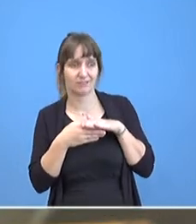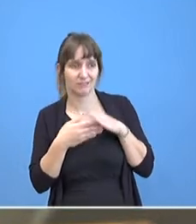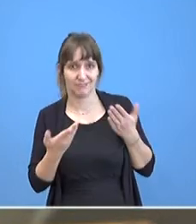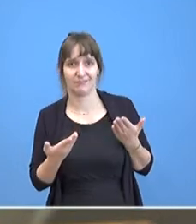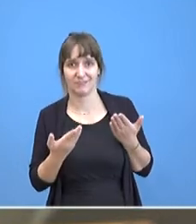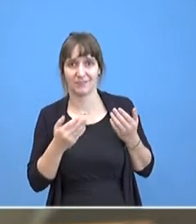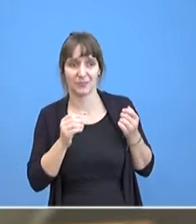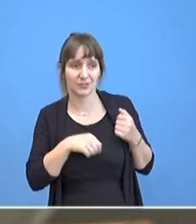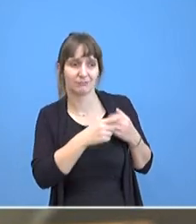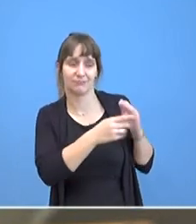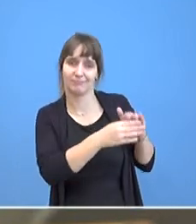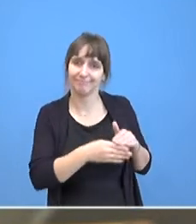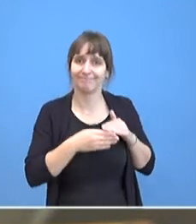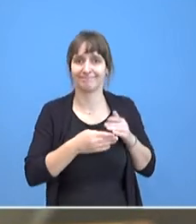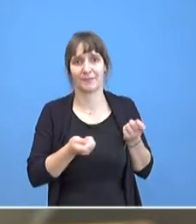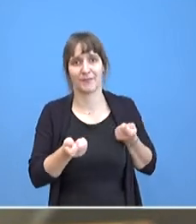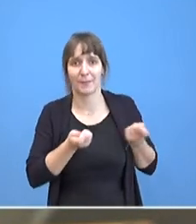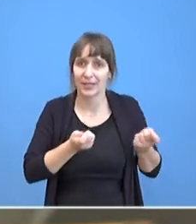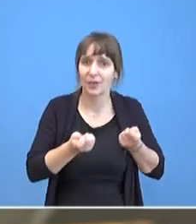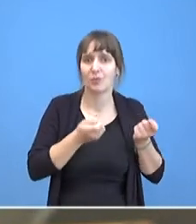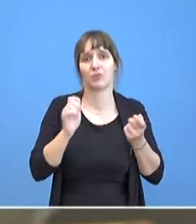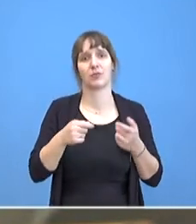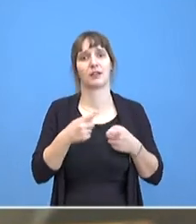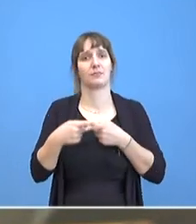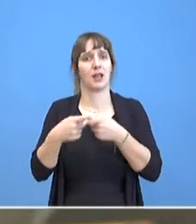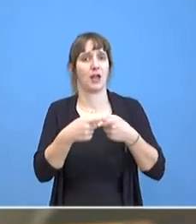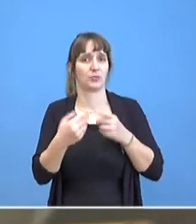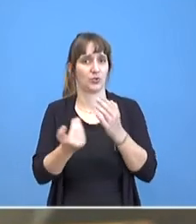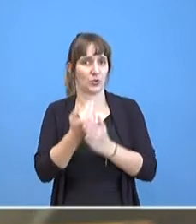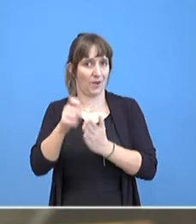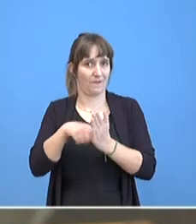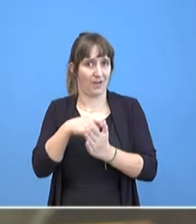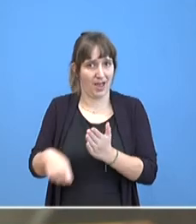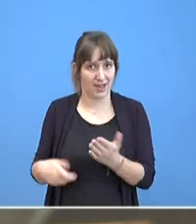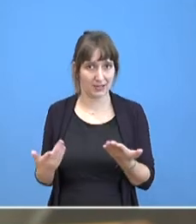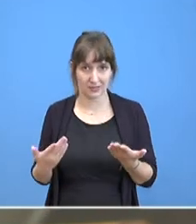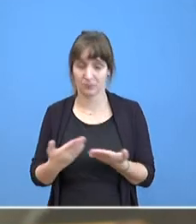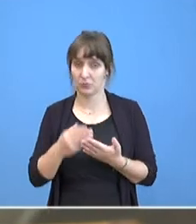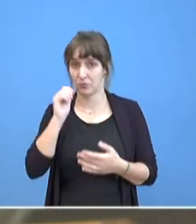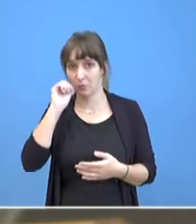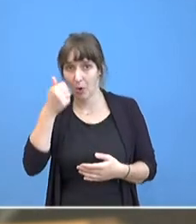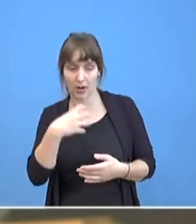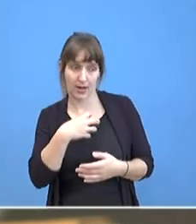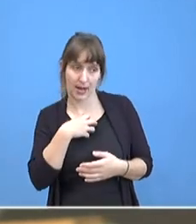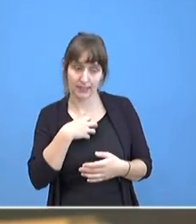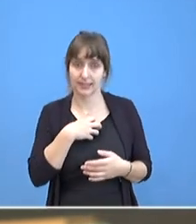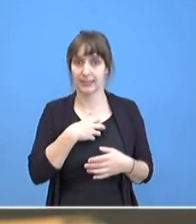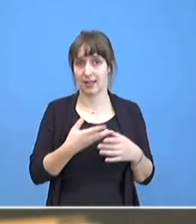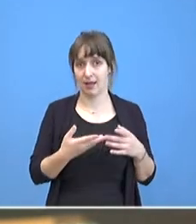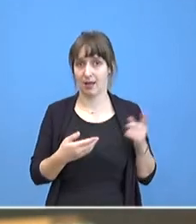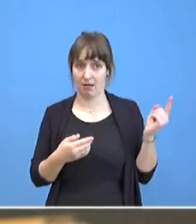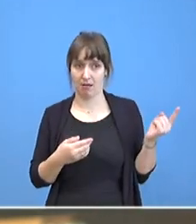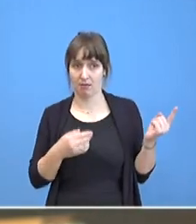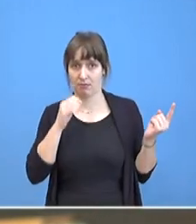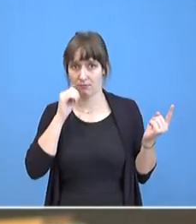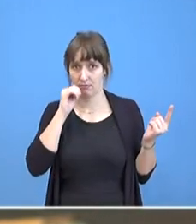eine Neuwahl angeht, wird die Kanzlerin morgen auf den Wunsch von Frau Tichanowska